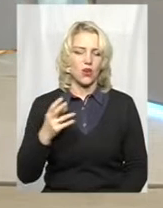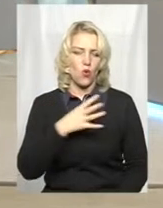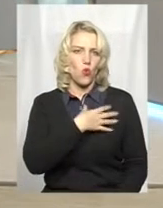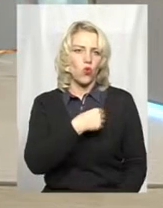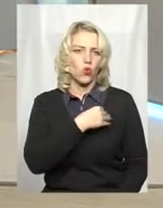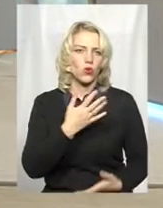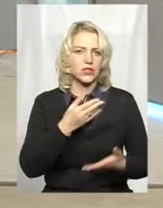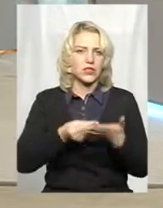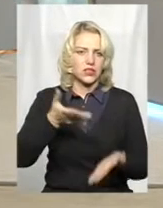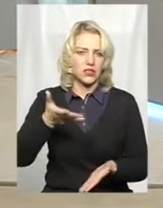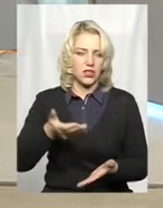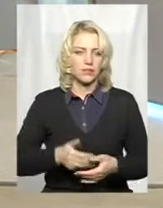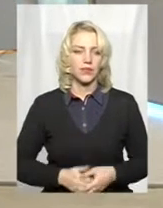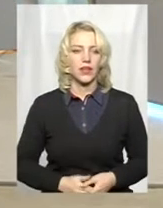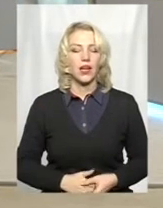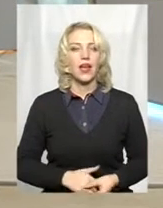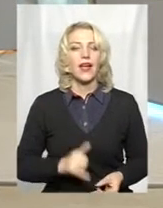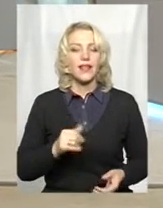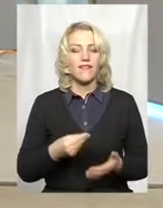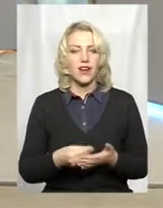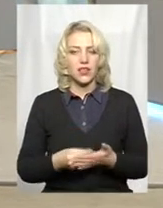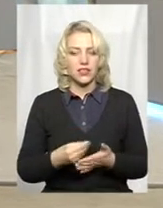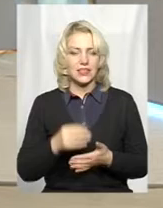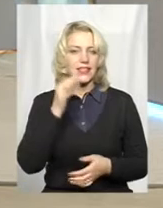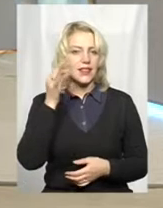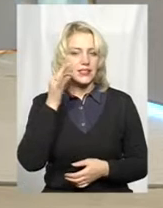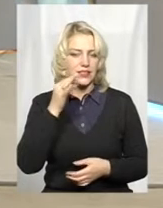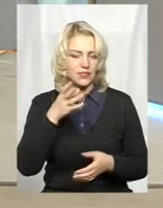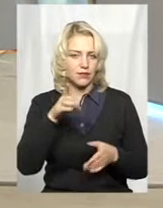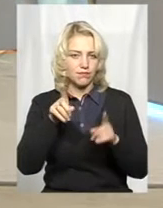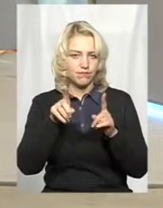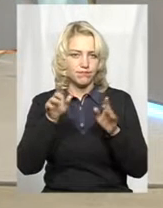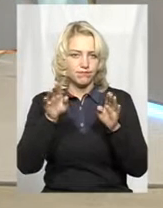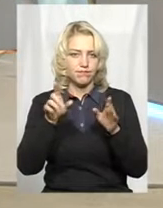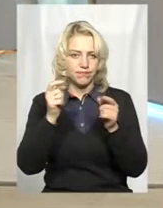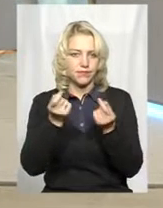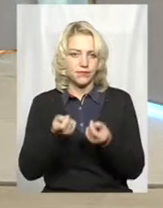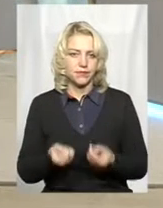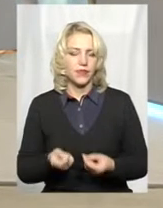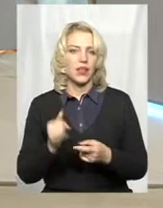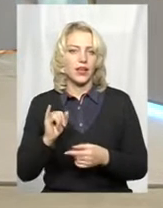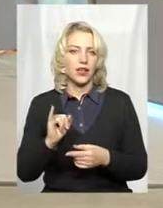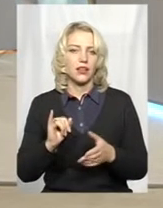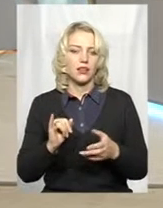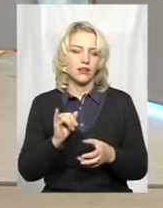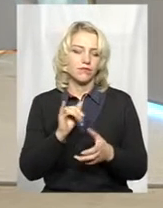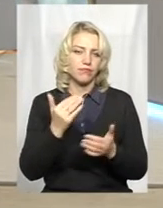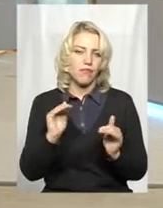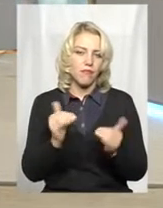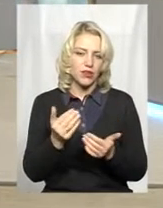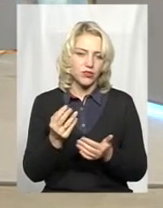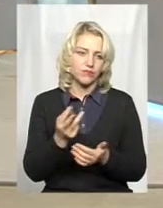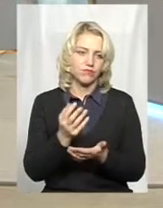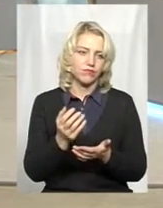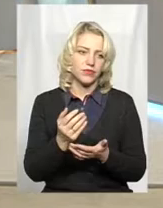ціниться. І вартість хутра лисиці стала меншою. Лисиця стала менш бажаним трофеєм, почала стрімко